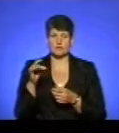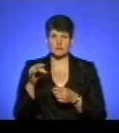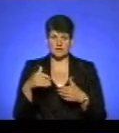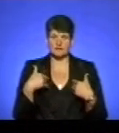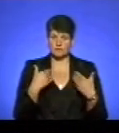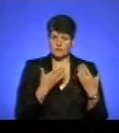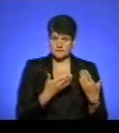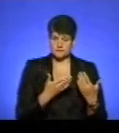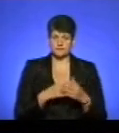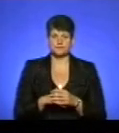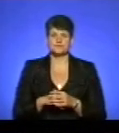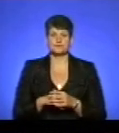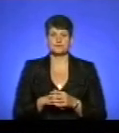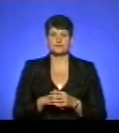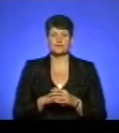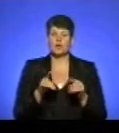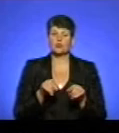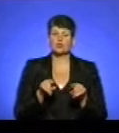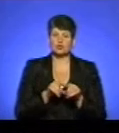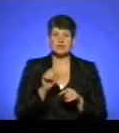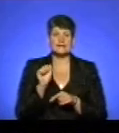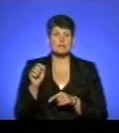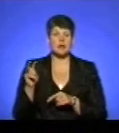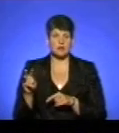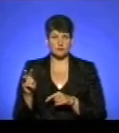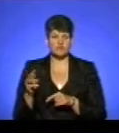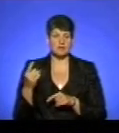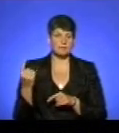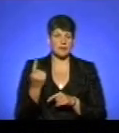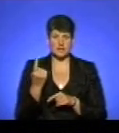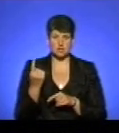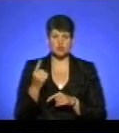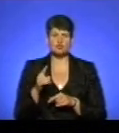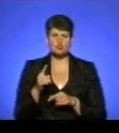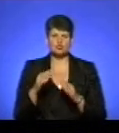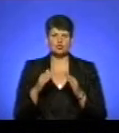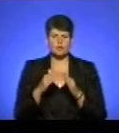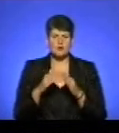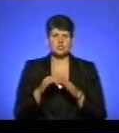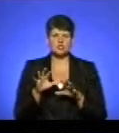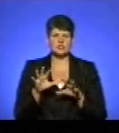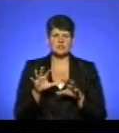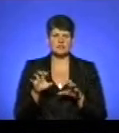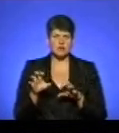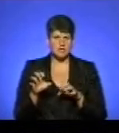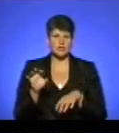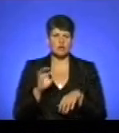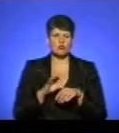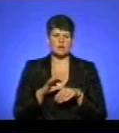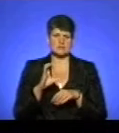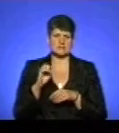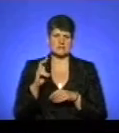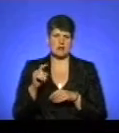Отож, Андрій Михайловичу, ну найперше, чому домашні тварини хворіють на сказ?